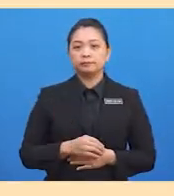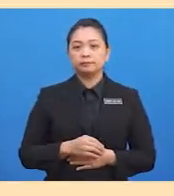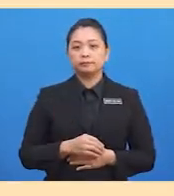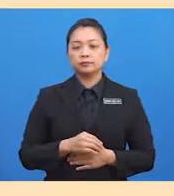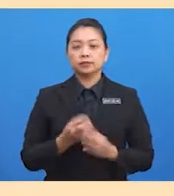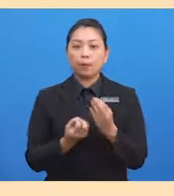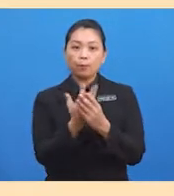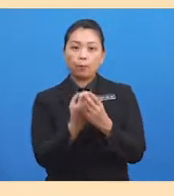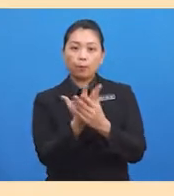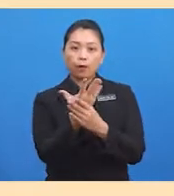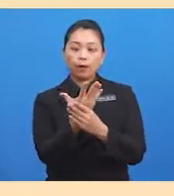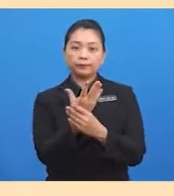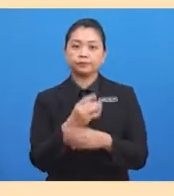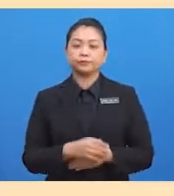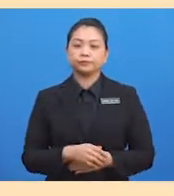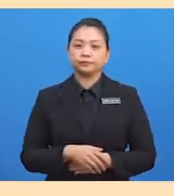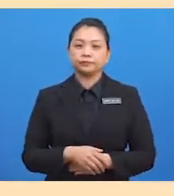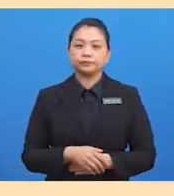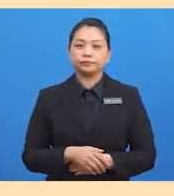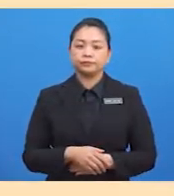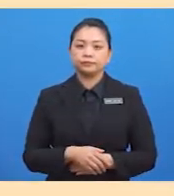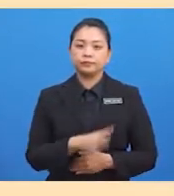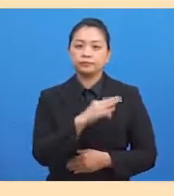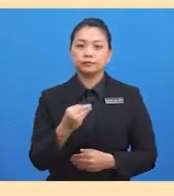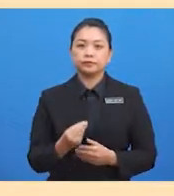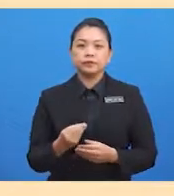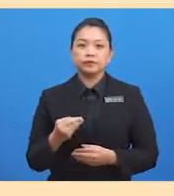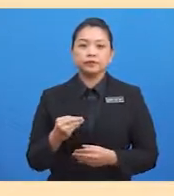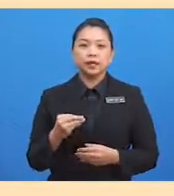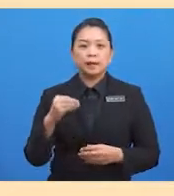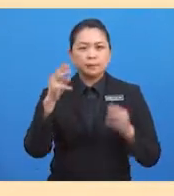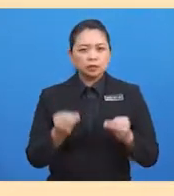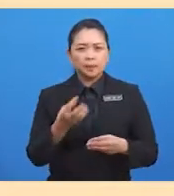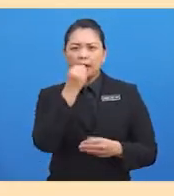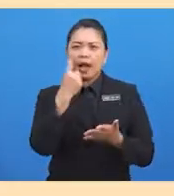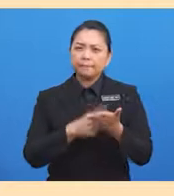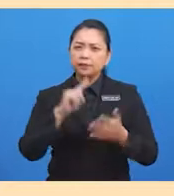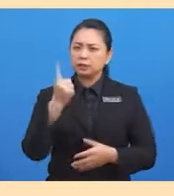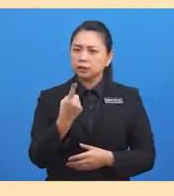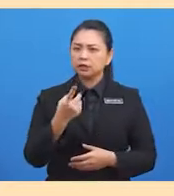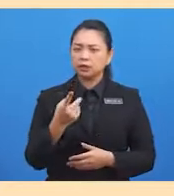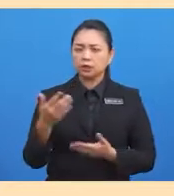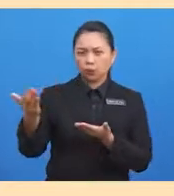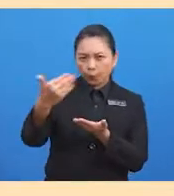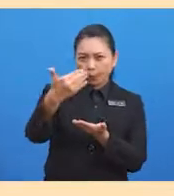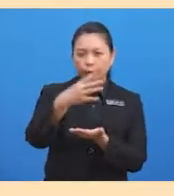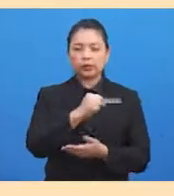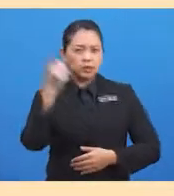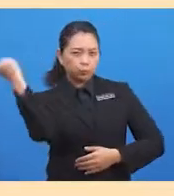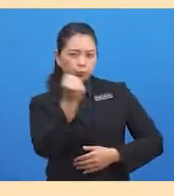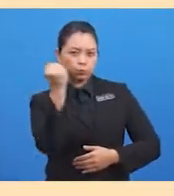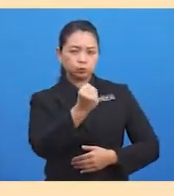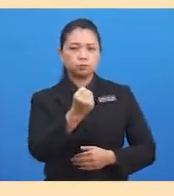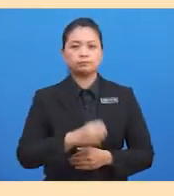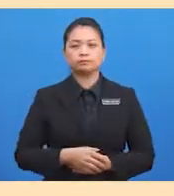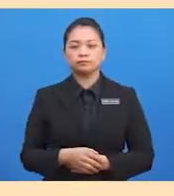Manusia Zaman Prasejarah ini makan apa yang dapat diburu dan dikumpul. Keadaan kehidupan ini